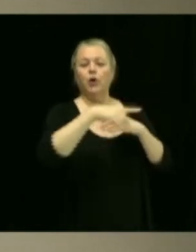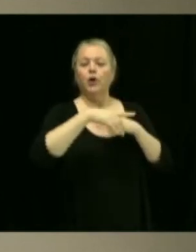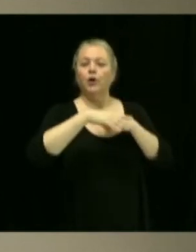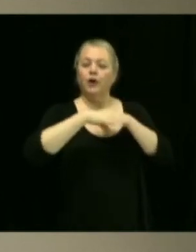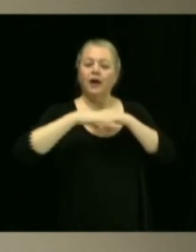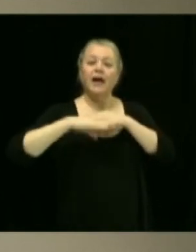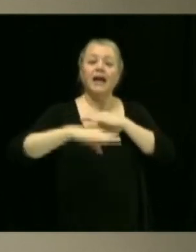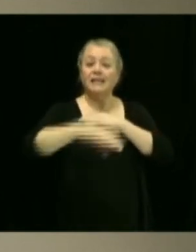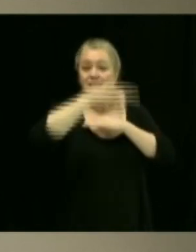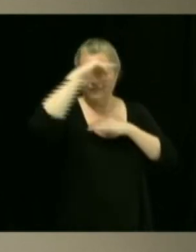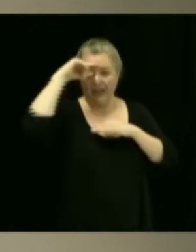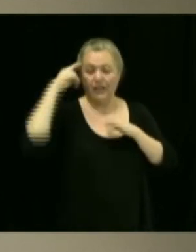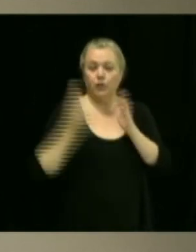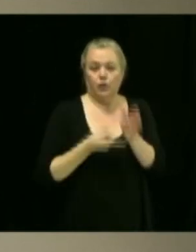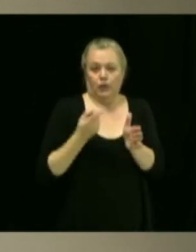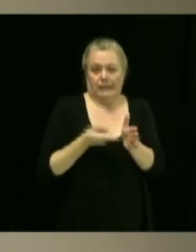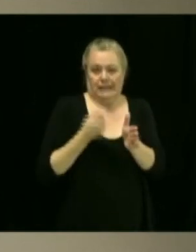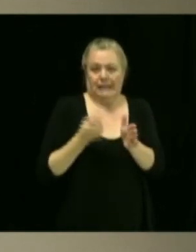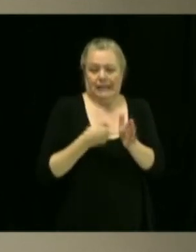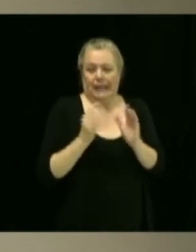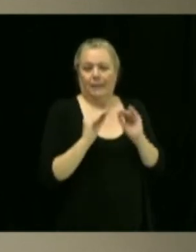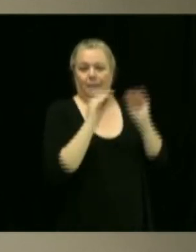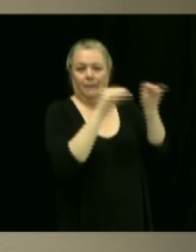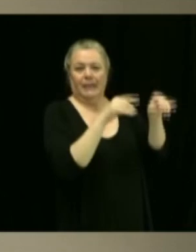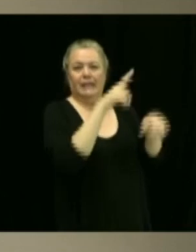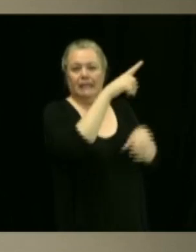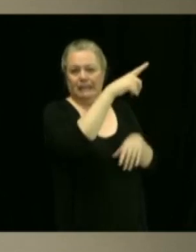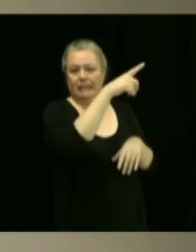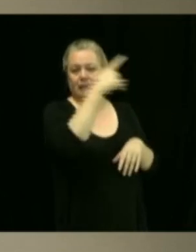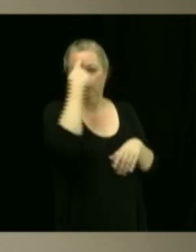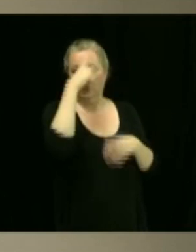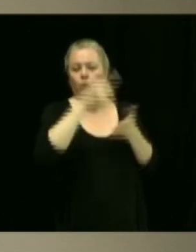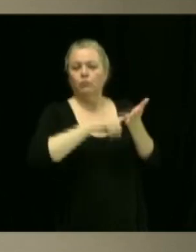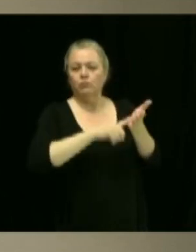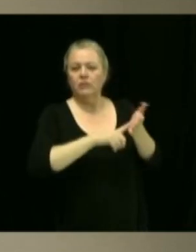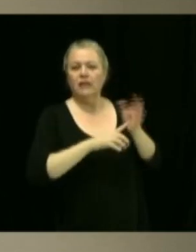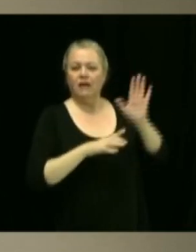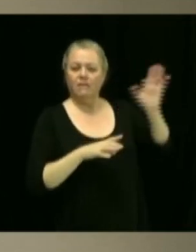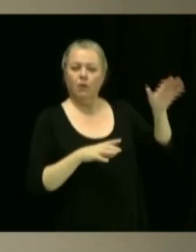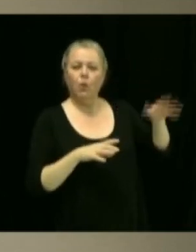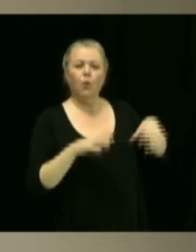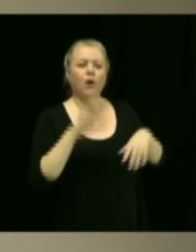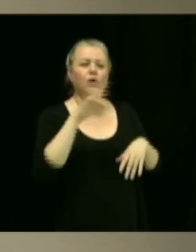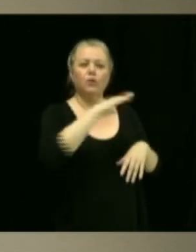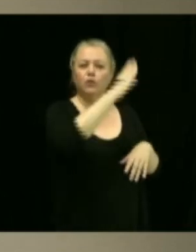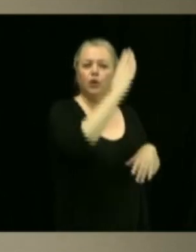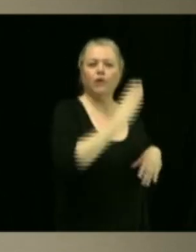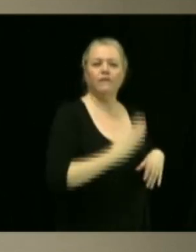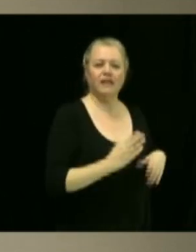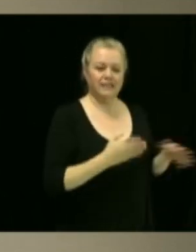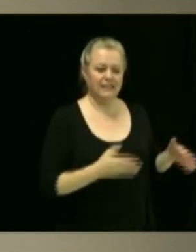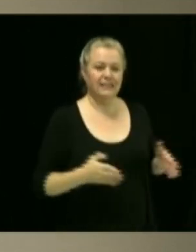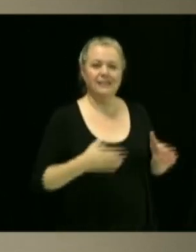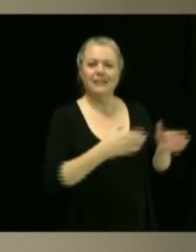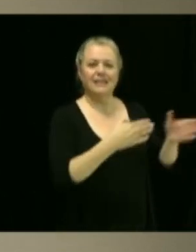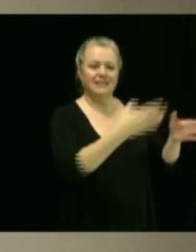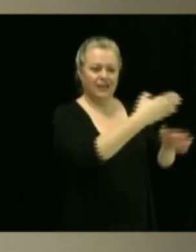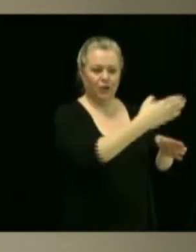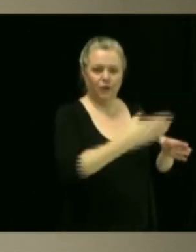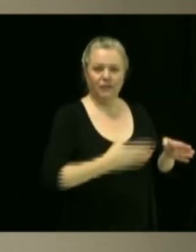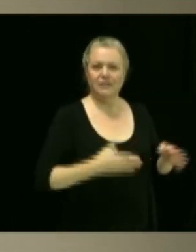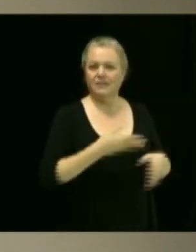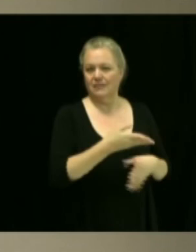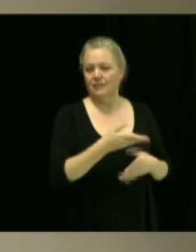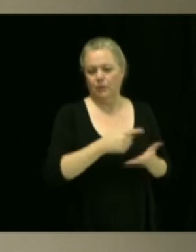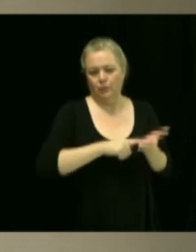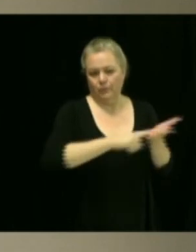installé pour faire des travaux suite à des crevasses qu'il y avait dans les sentiers. Cela étant dit,